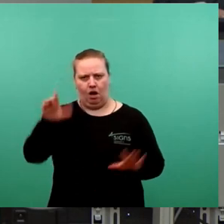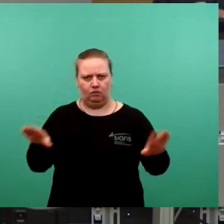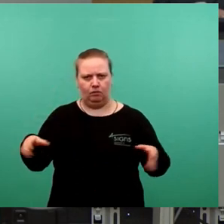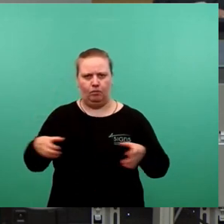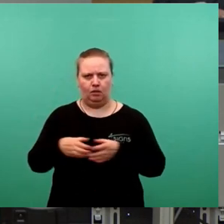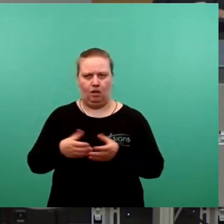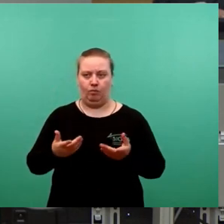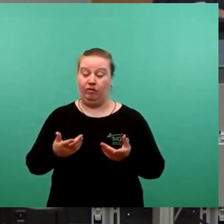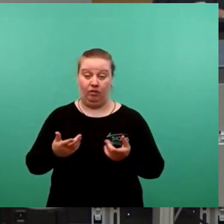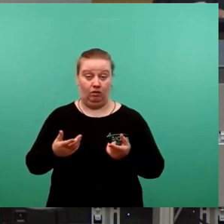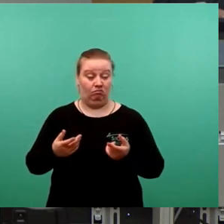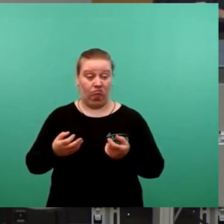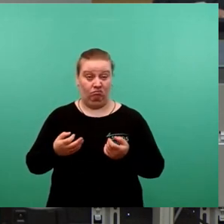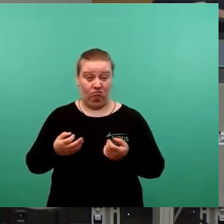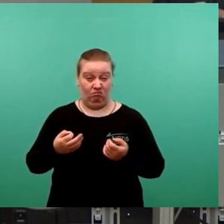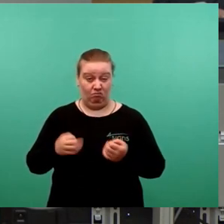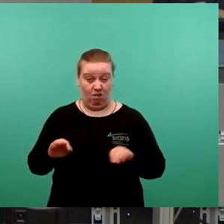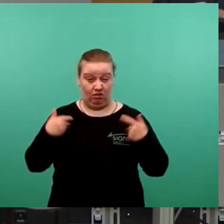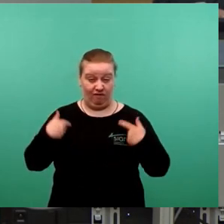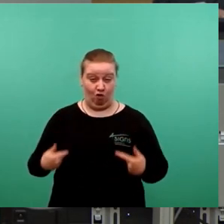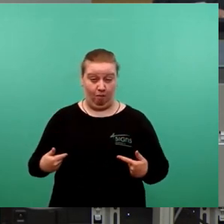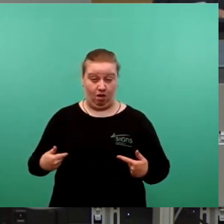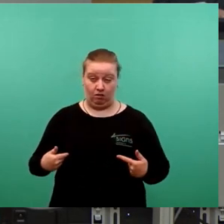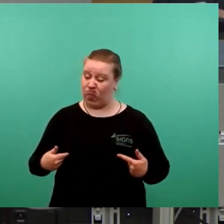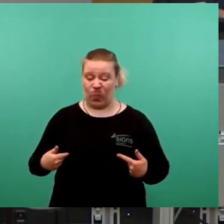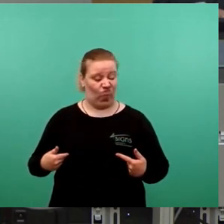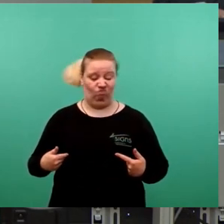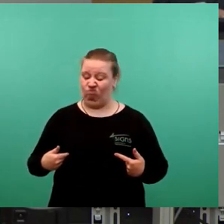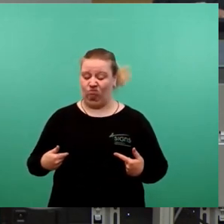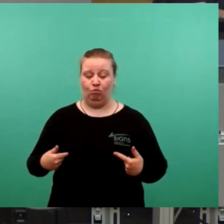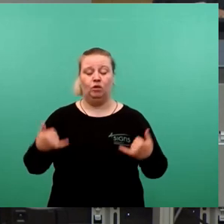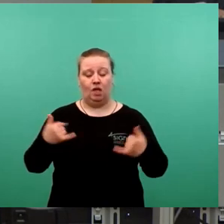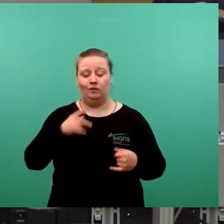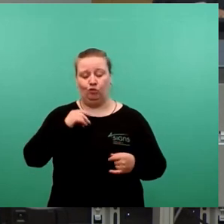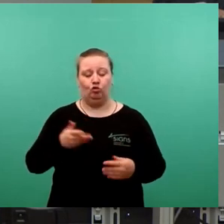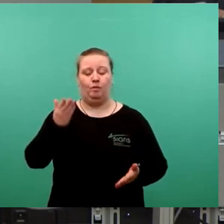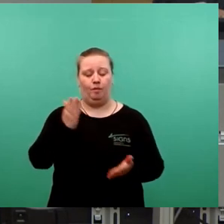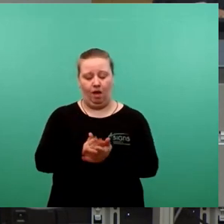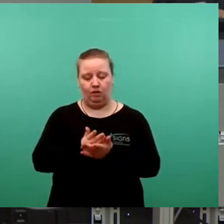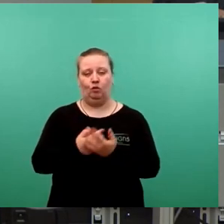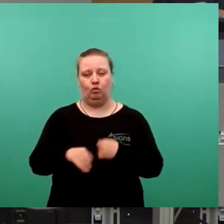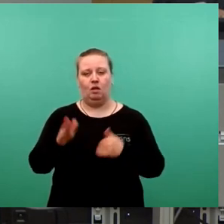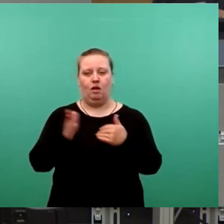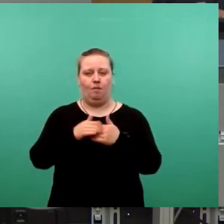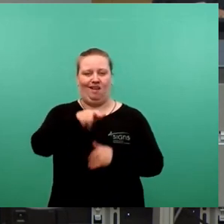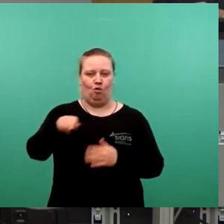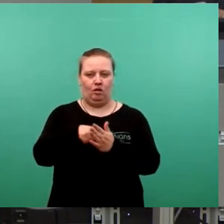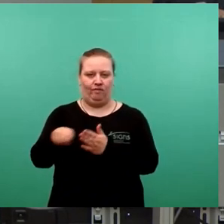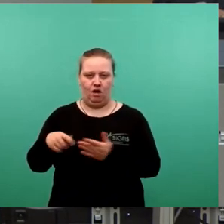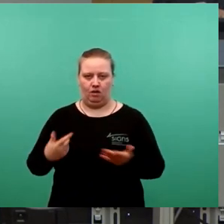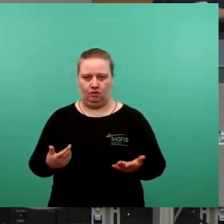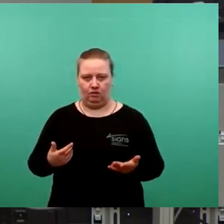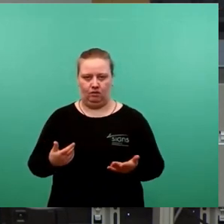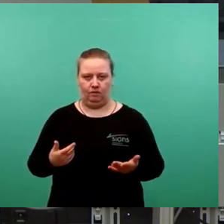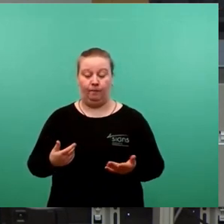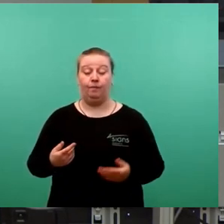die beste Figur abgegeben. Und heute gilt es endlich, diesem ein Ende zu machen und die Beigeordneten zu wählen. Wir haben